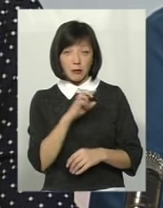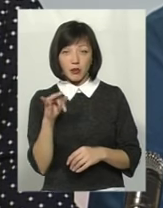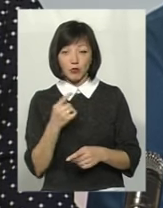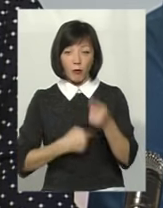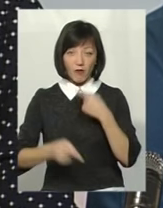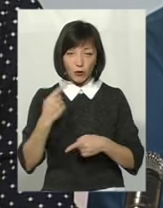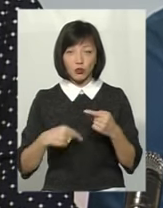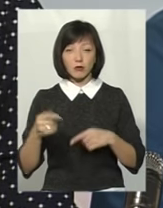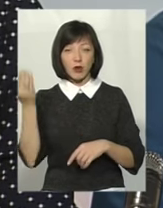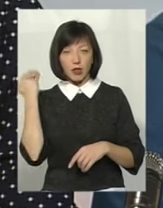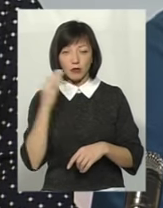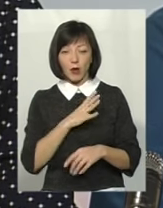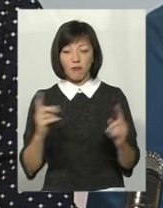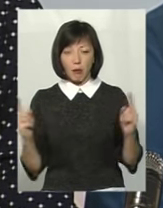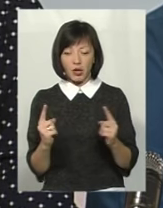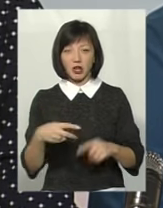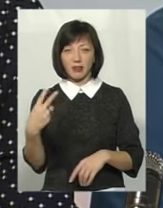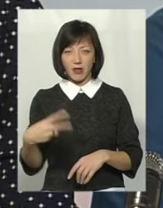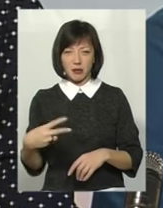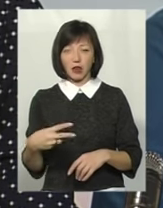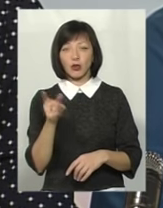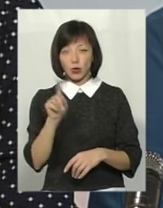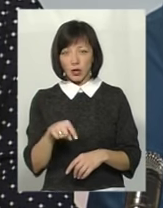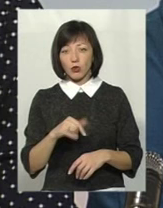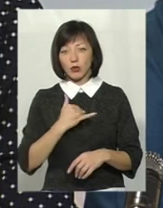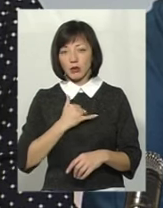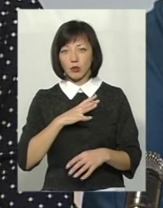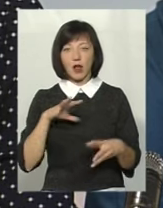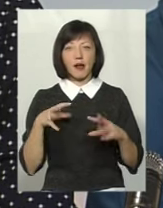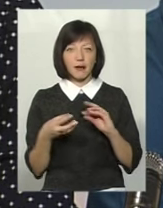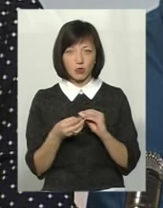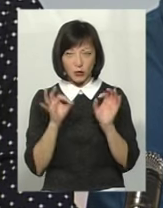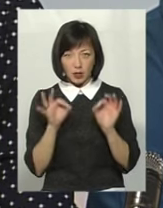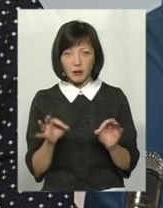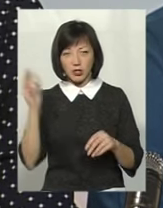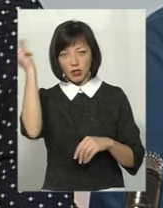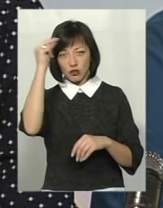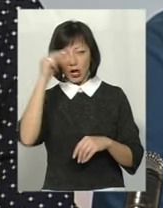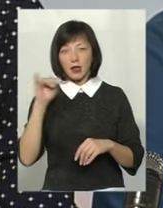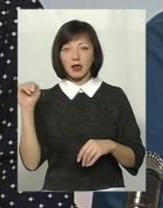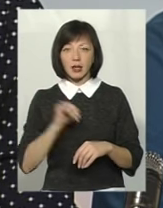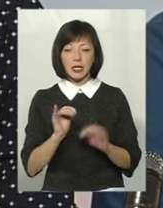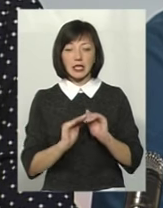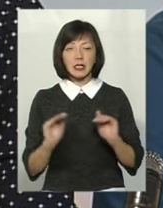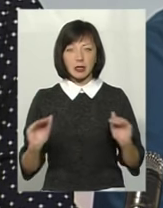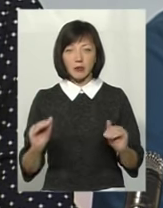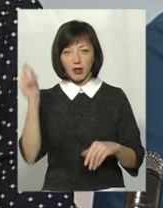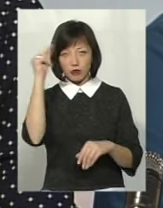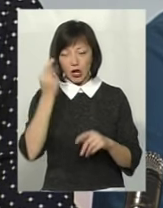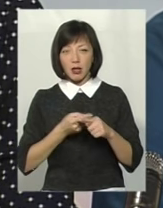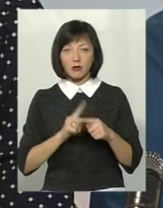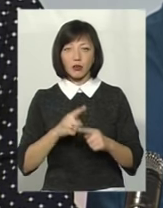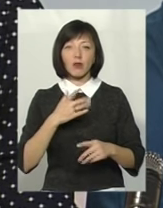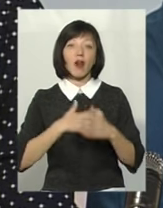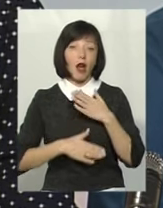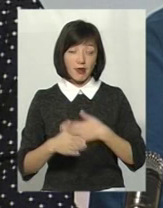щоб повернулися до того, як було в межах 20. Тоді в нас була і результативність навчання, і діткам навчання це була